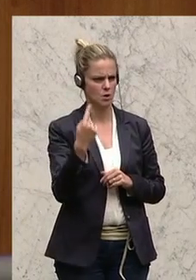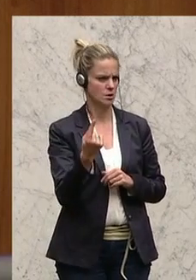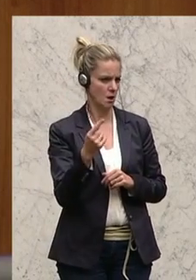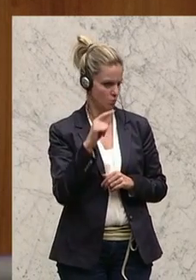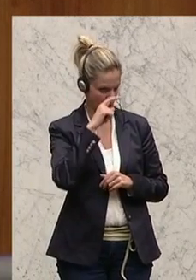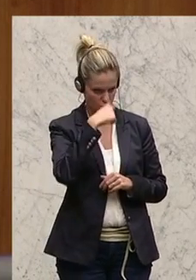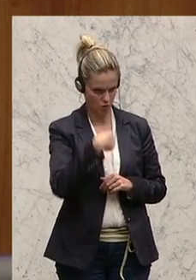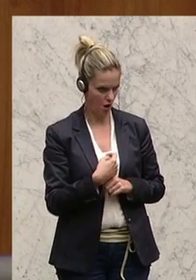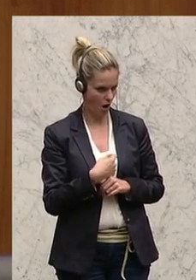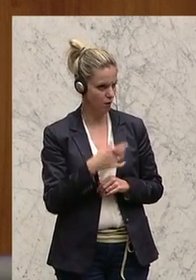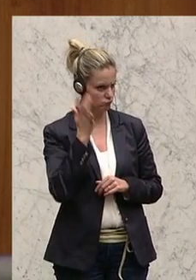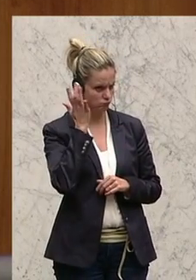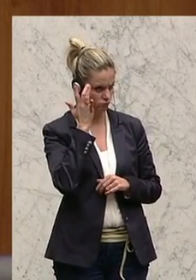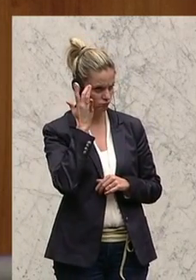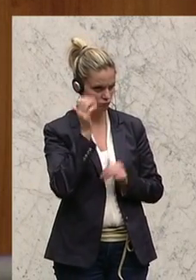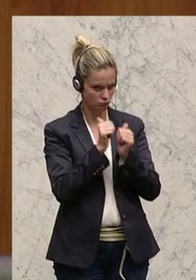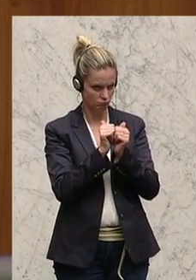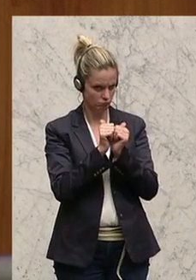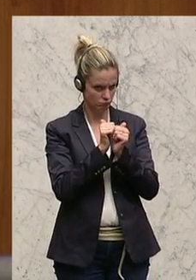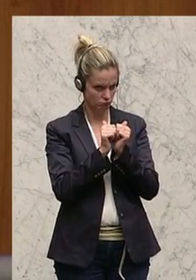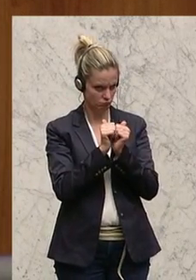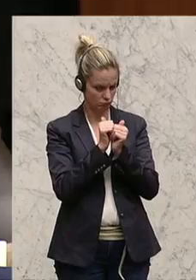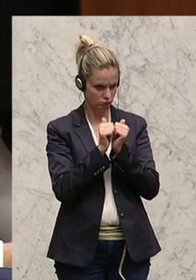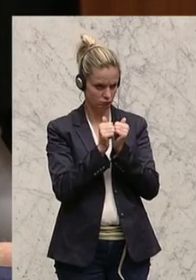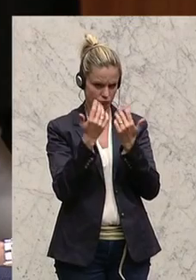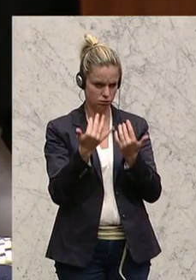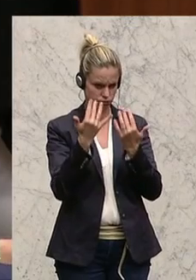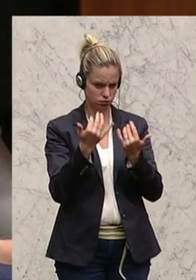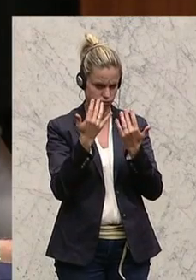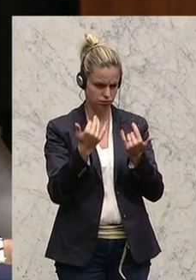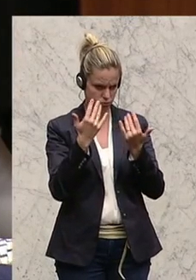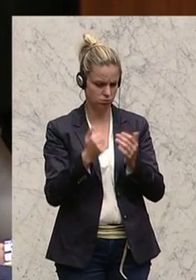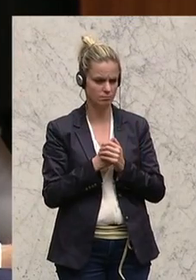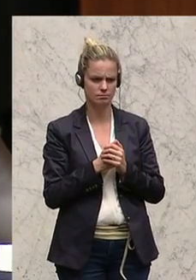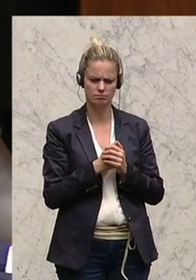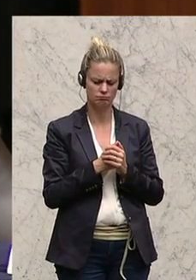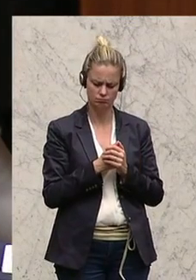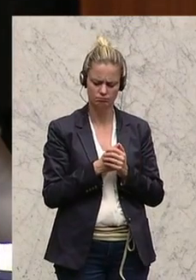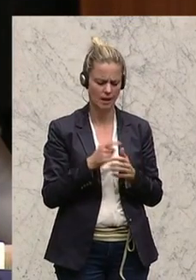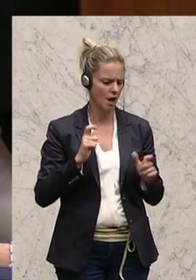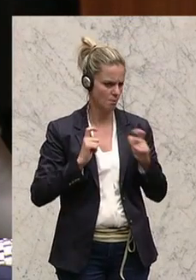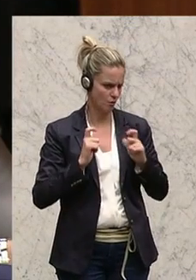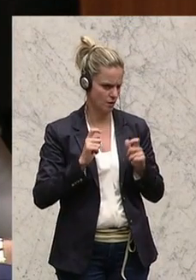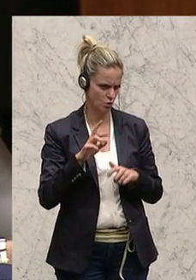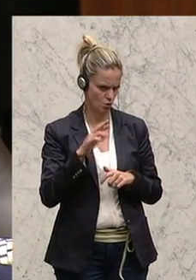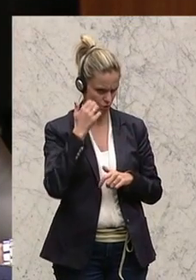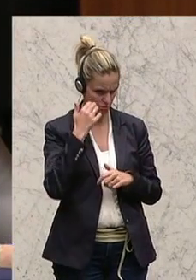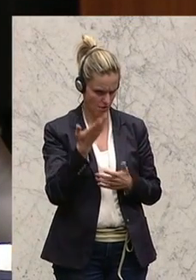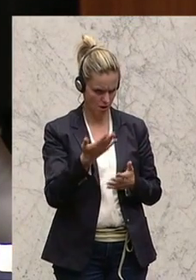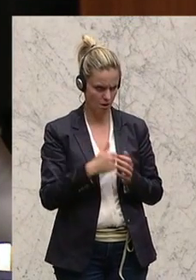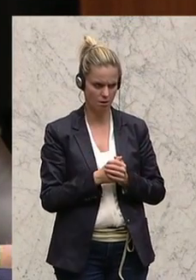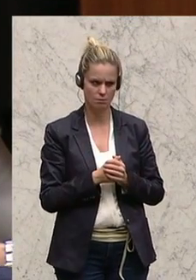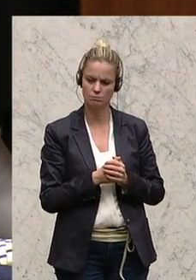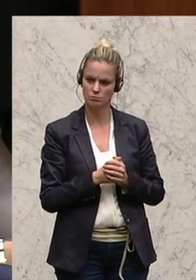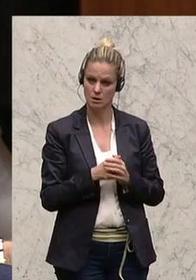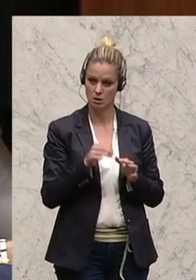Rechner, Herr Professor Rossmann, Sie sind ja ein gewiefter Rechner. Ja, natürlich. Bei den